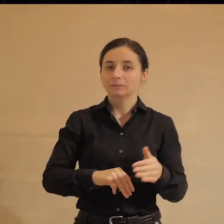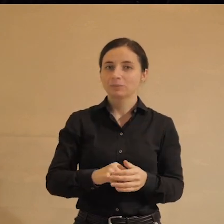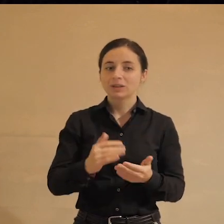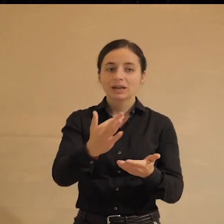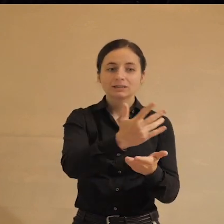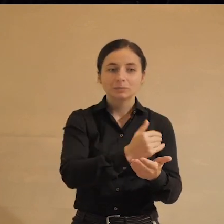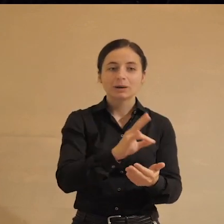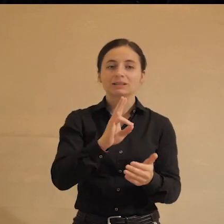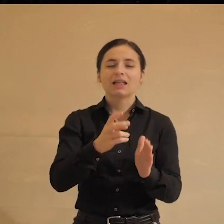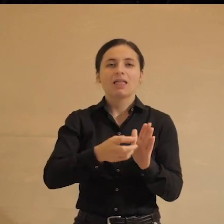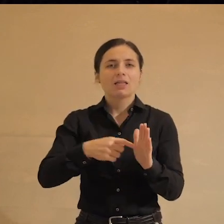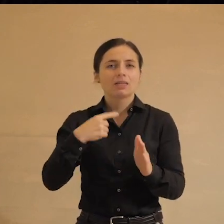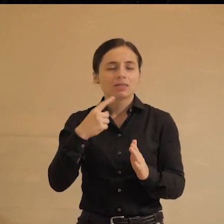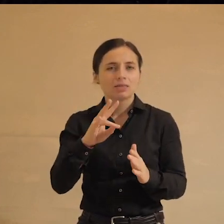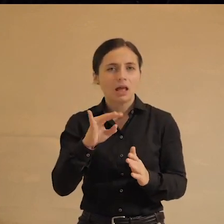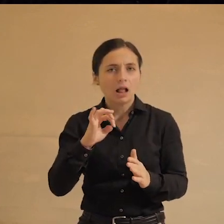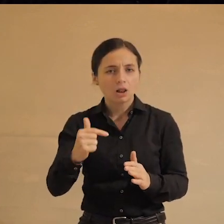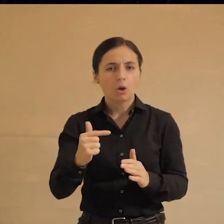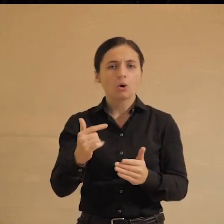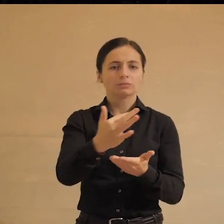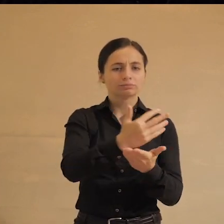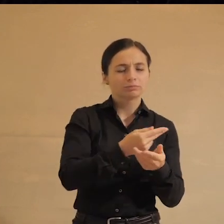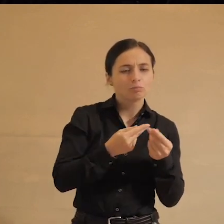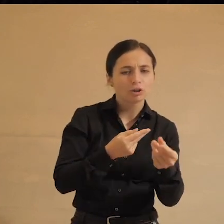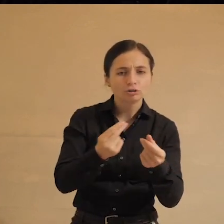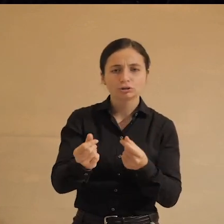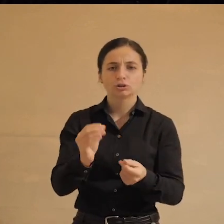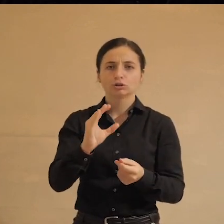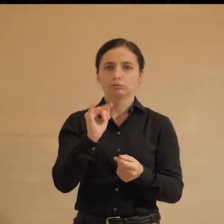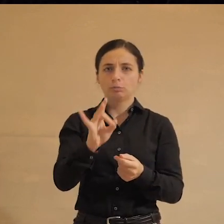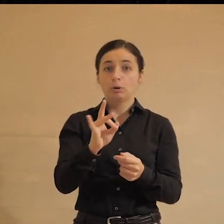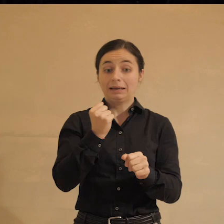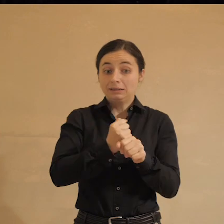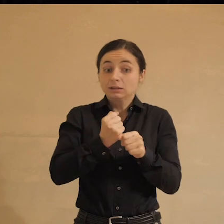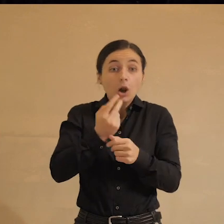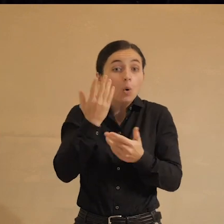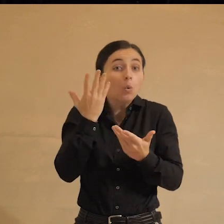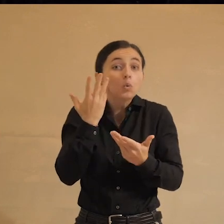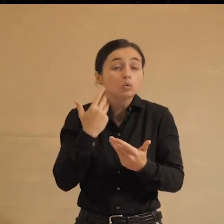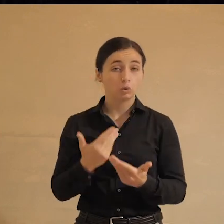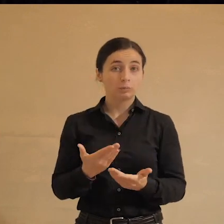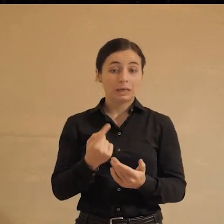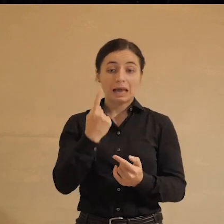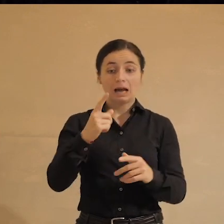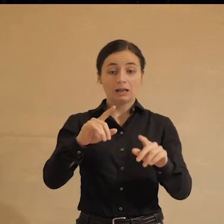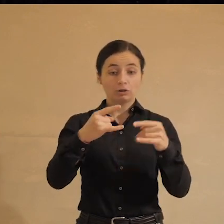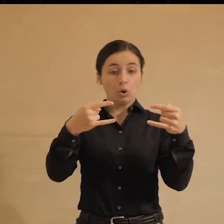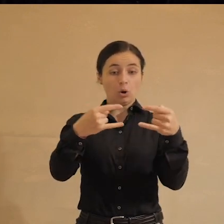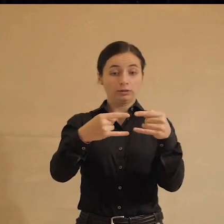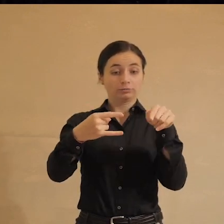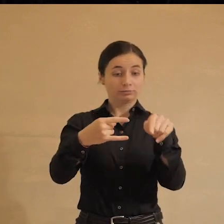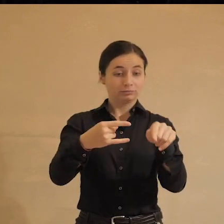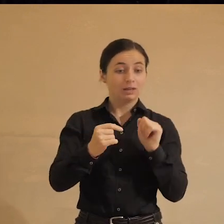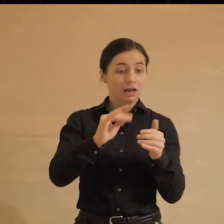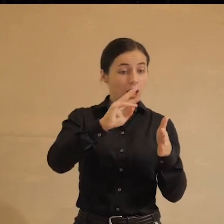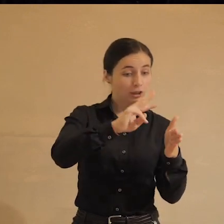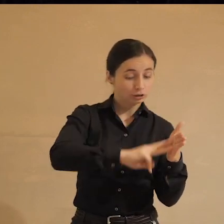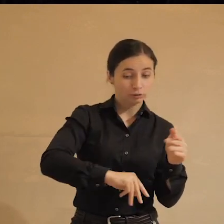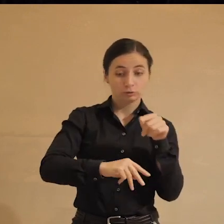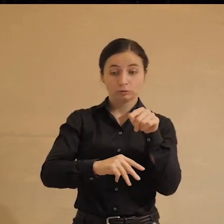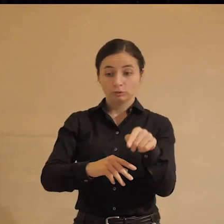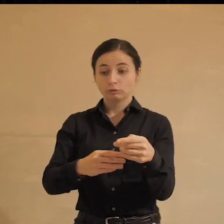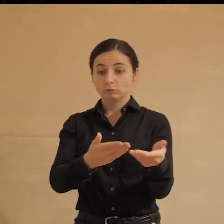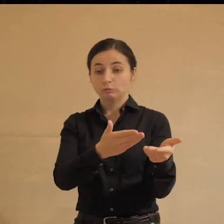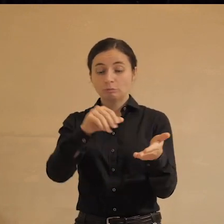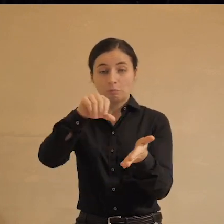собирать с него налоги, всякие платежи, сборы. Опять же, мы сделаем это очень удобным. Прямо вот в одном окне. Тут же тебя, значит, штрафуют, тут